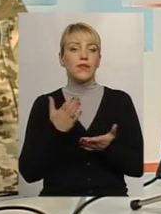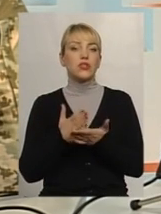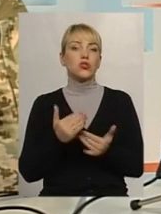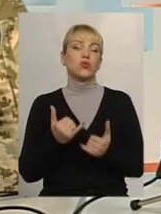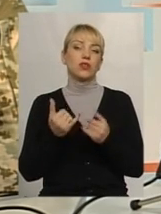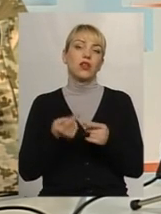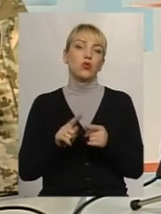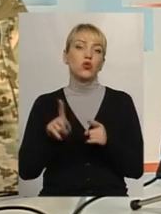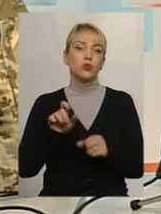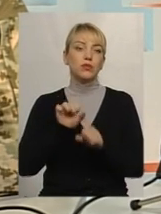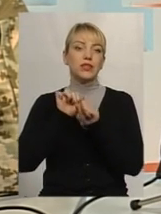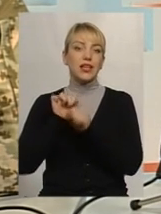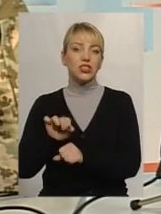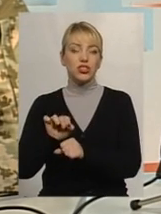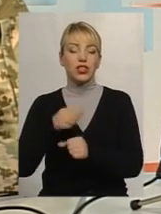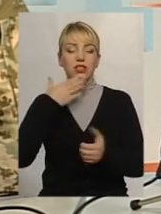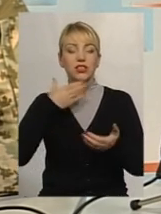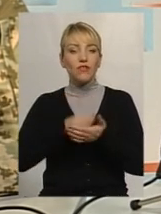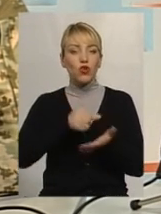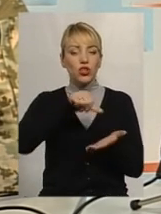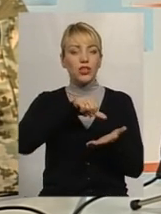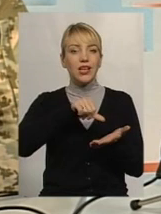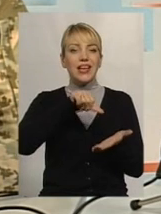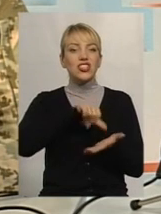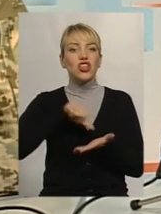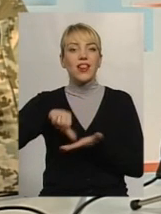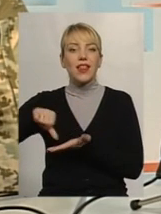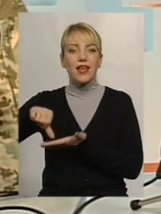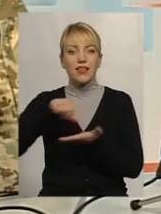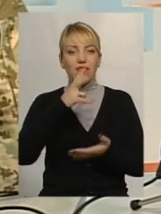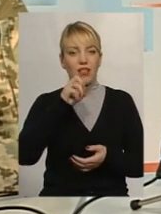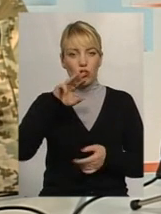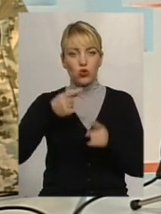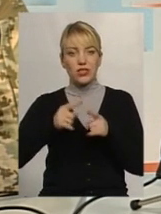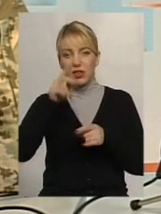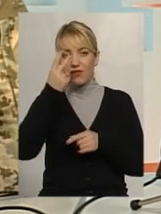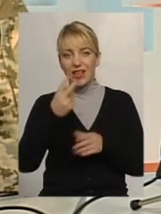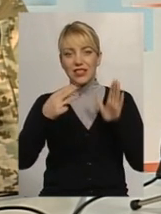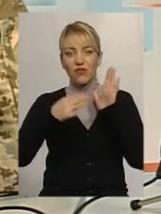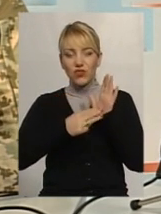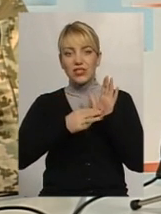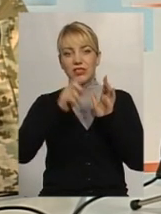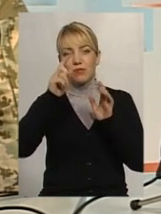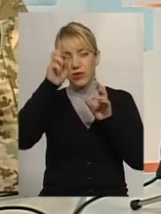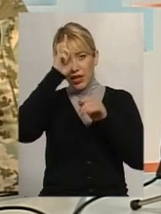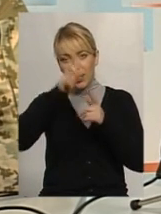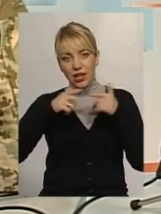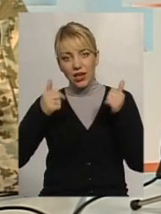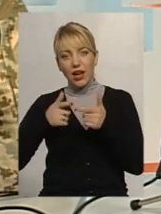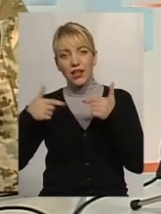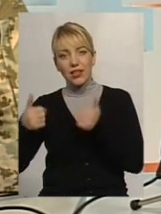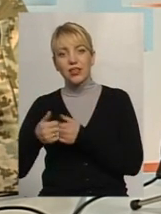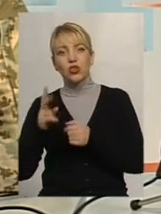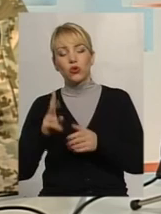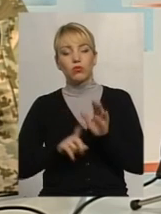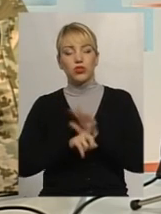захищати безпеку своїх членів, перш за все. І це 28 країн, які, власне, і започаткували цей альянс